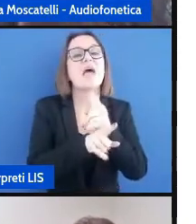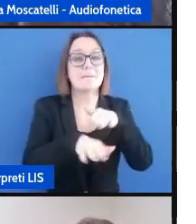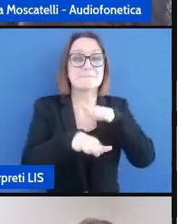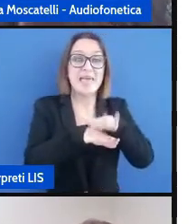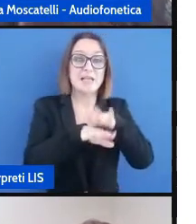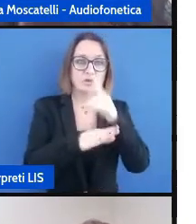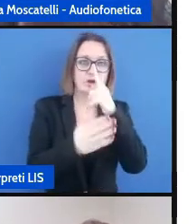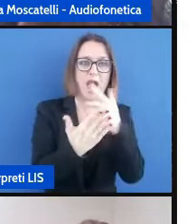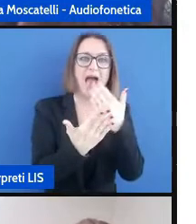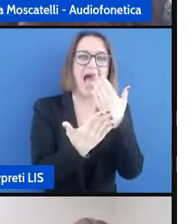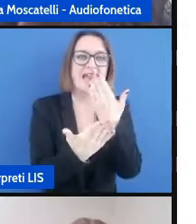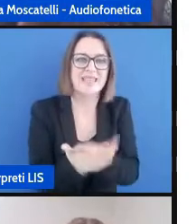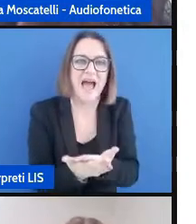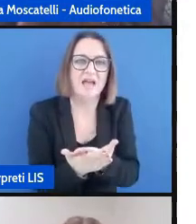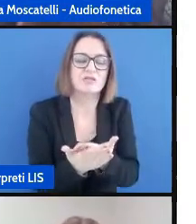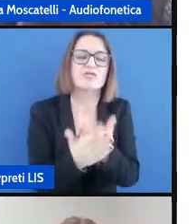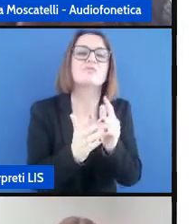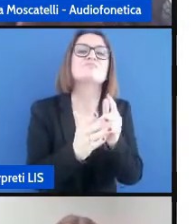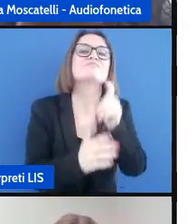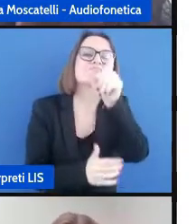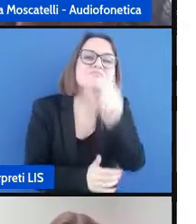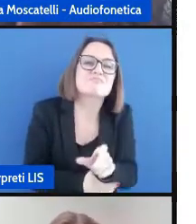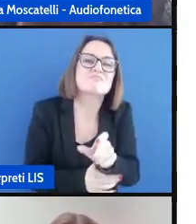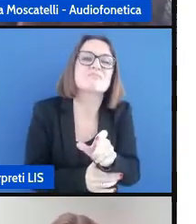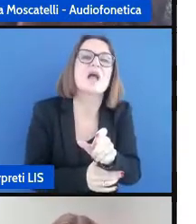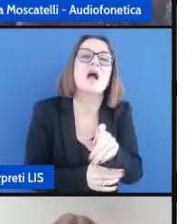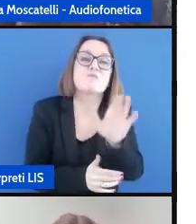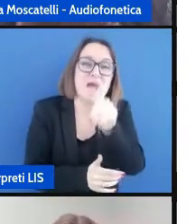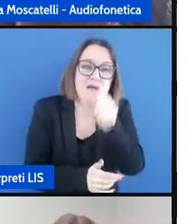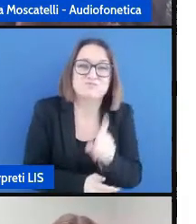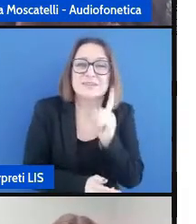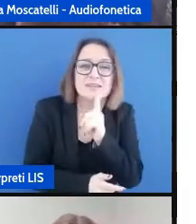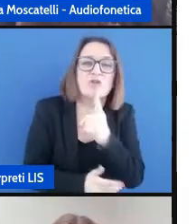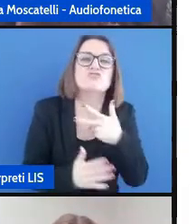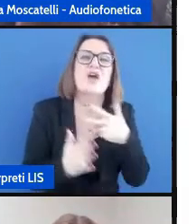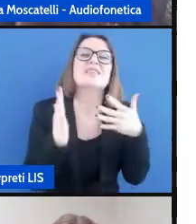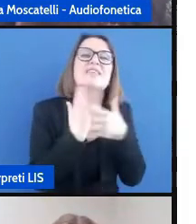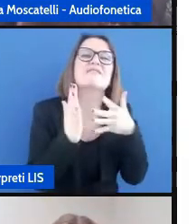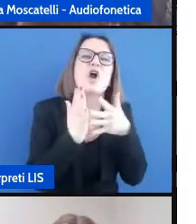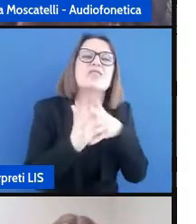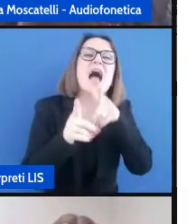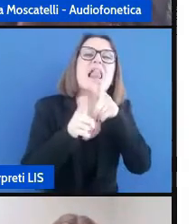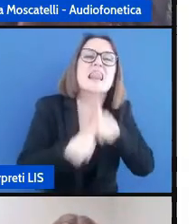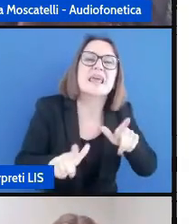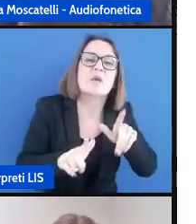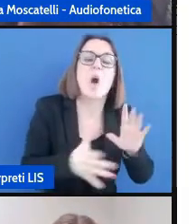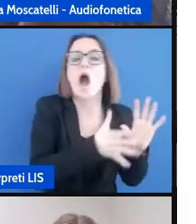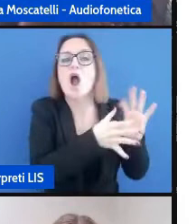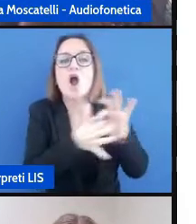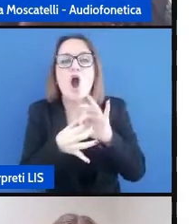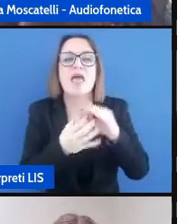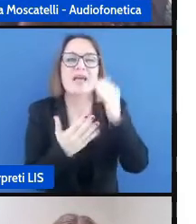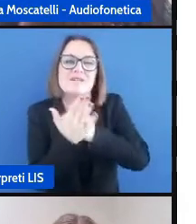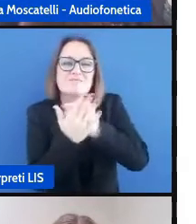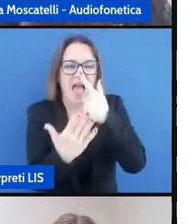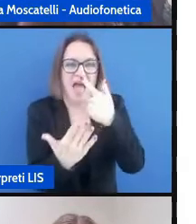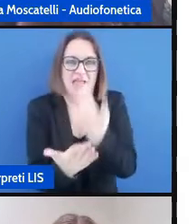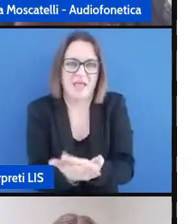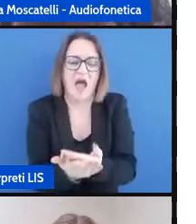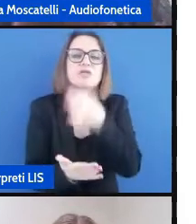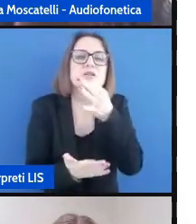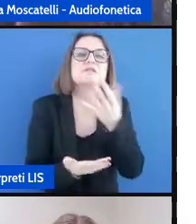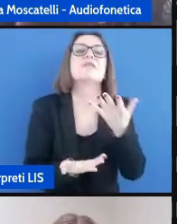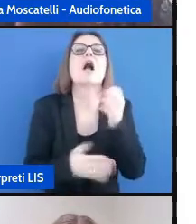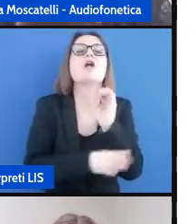che sono le difficoltà linguistiche che il bambino presenta quindi c'è la necessità da parte dei docenti di sedersi